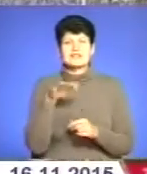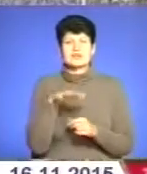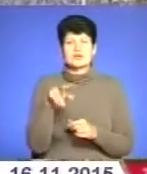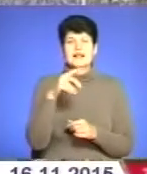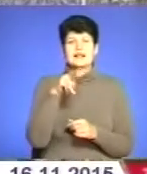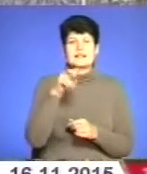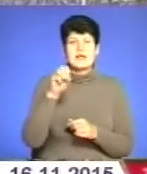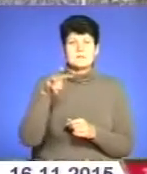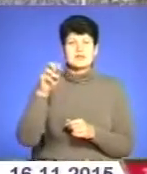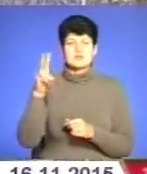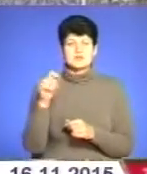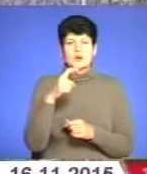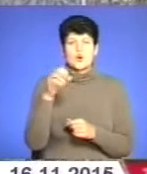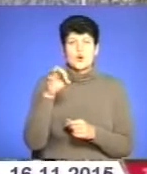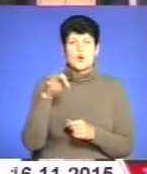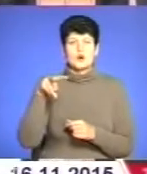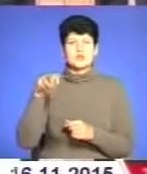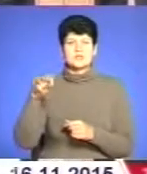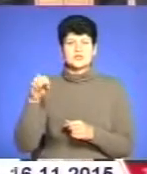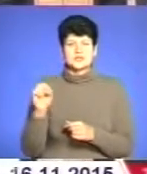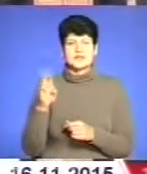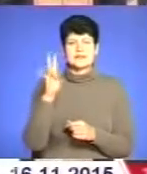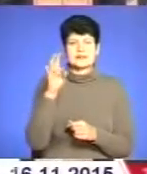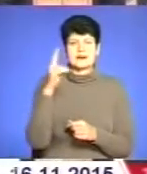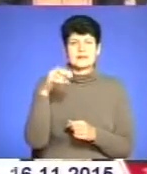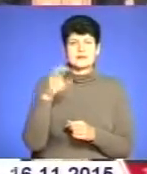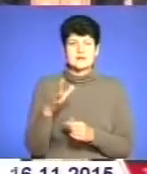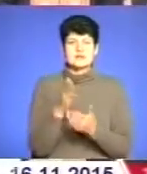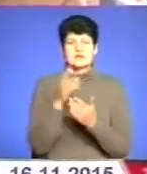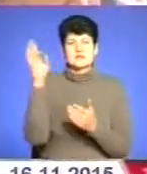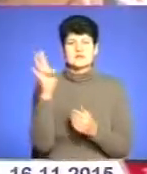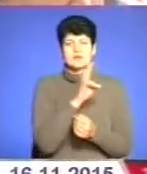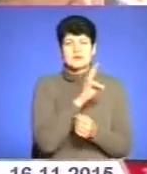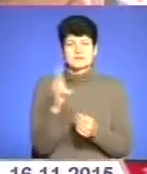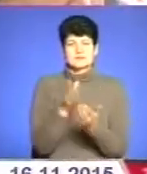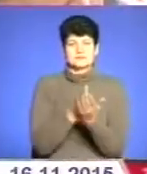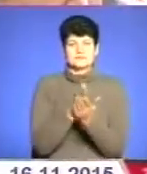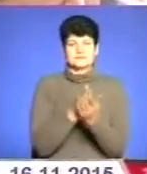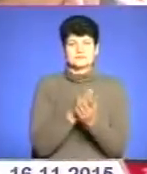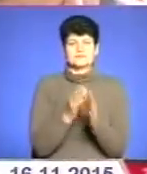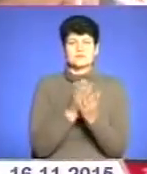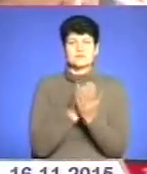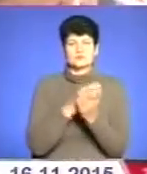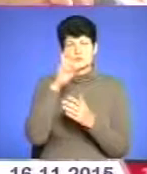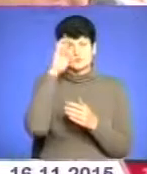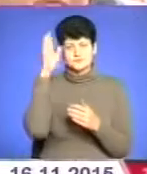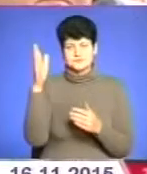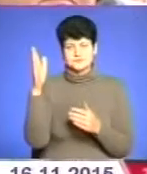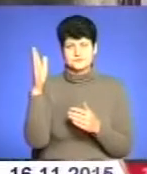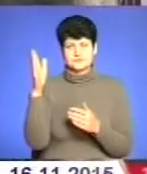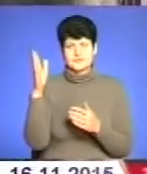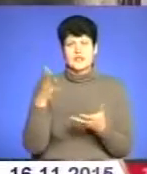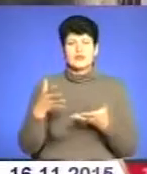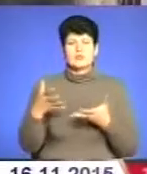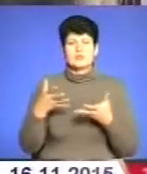Холмщини, надсяння та підляща священики відслужили панахиду за всіма жертвами примусового переселення. Линула